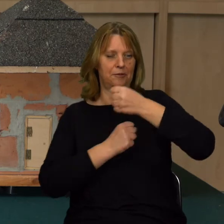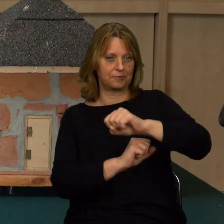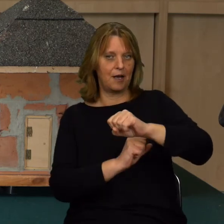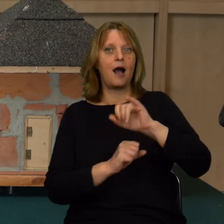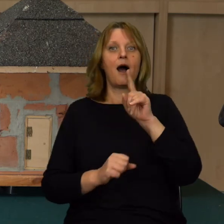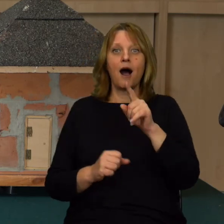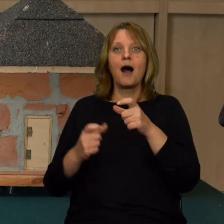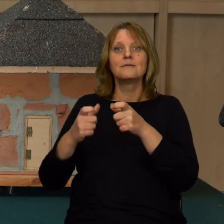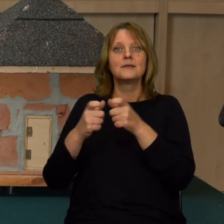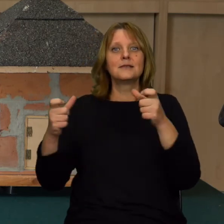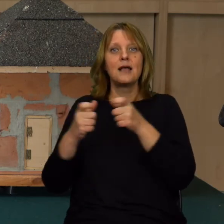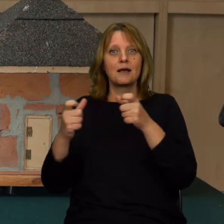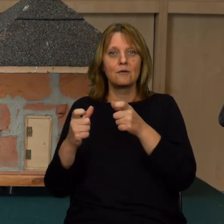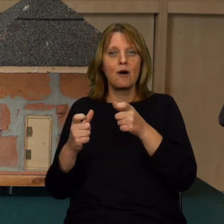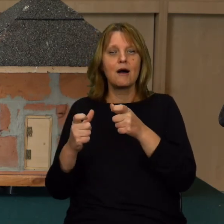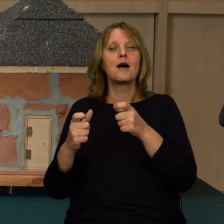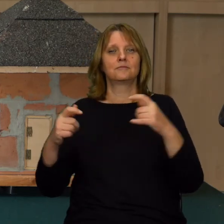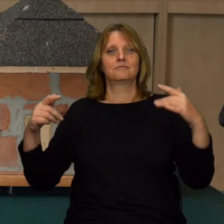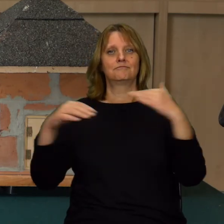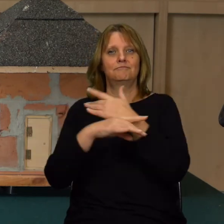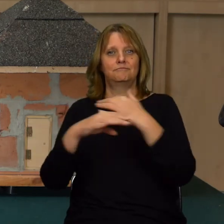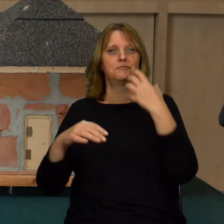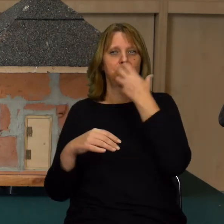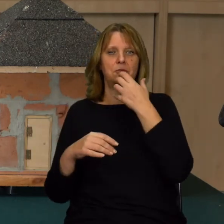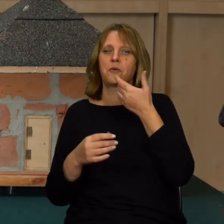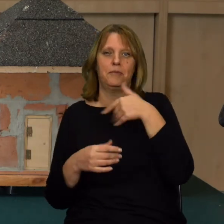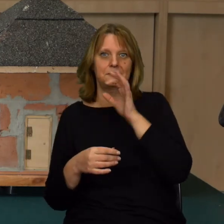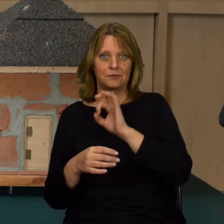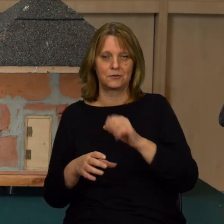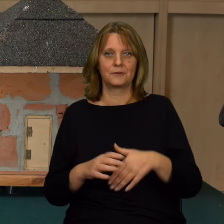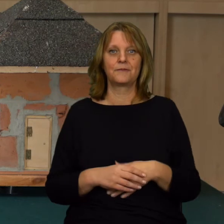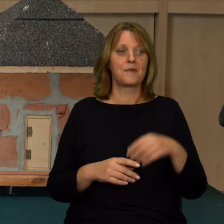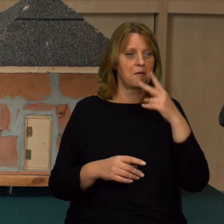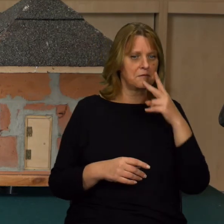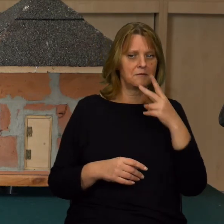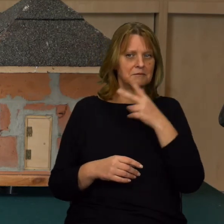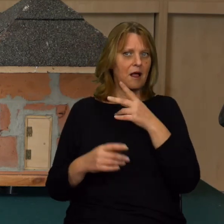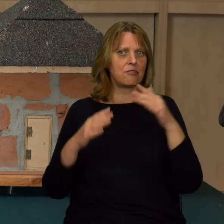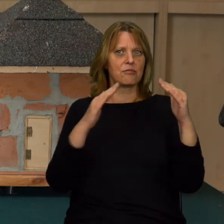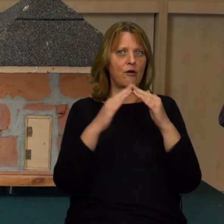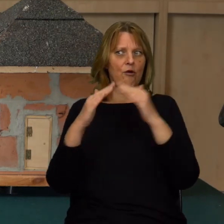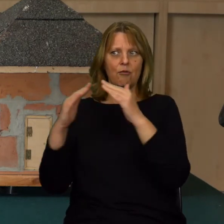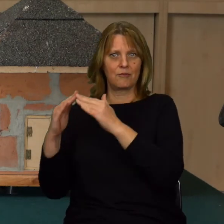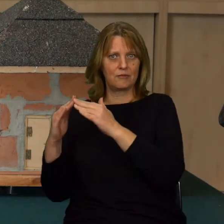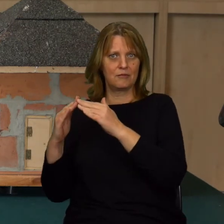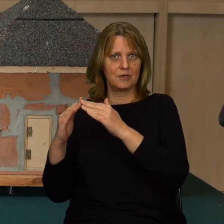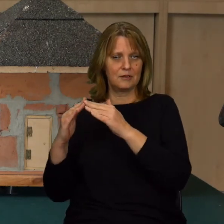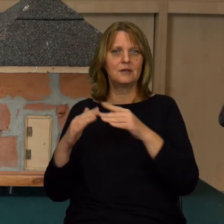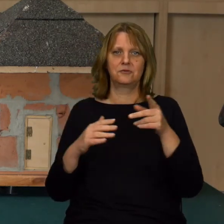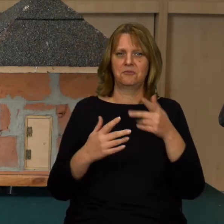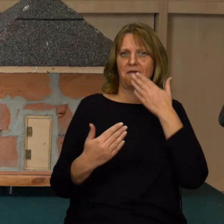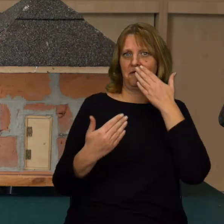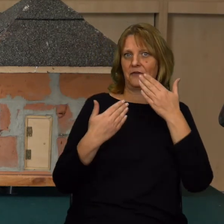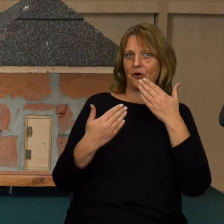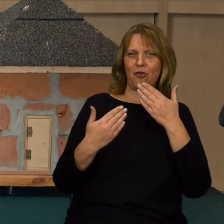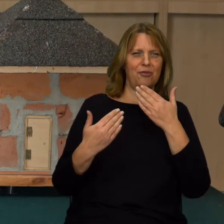będzie dobrym przewodnikiem ciepła. Jak spojrzymy na te domy w kamerze termowizyjnej, to